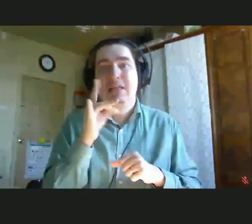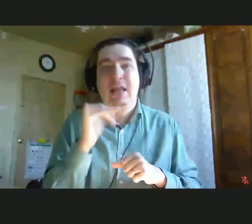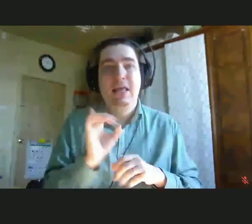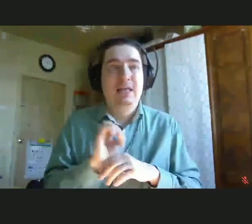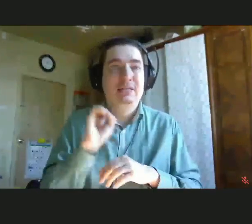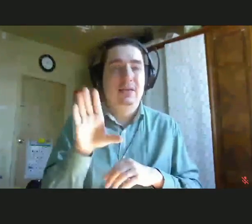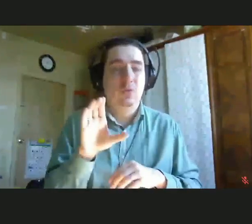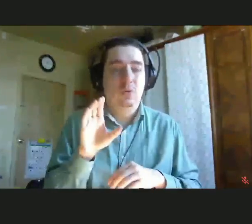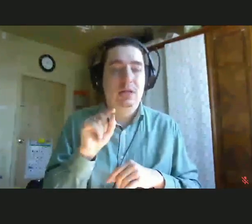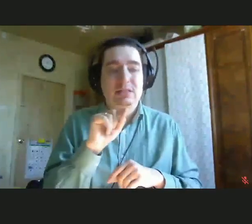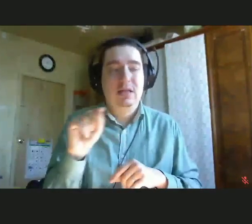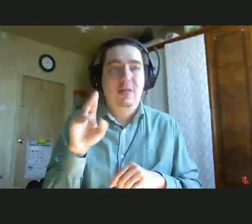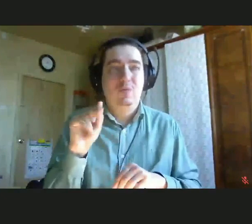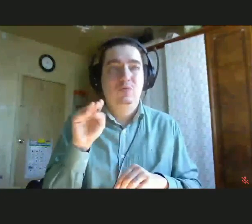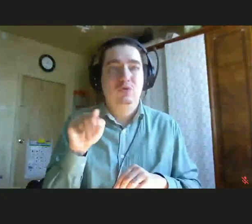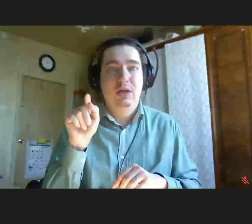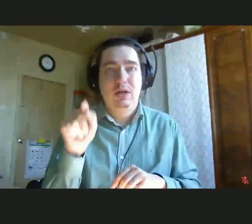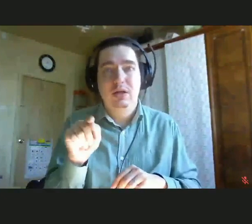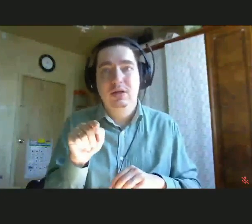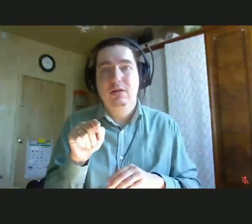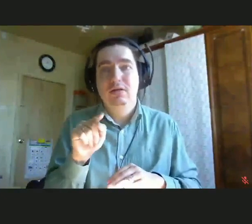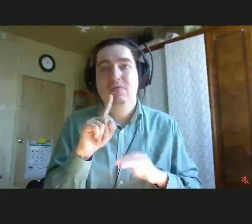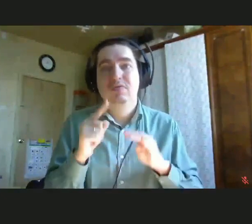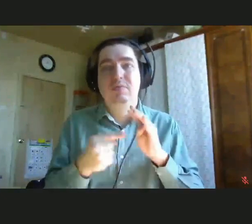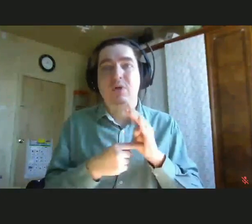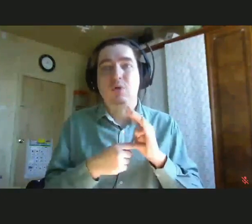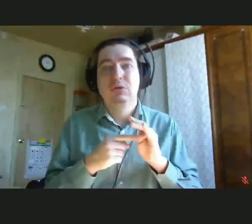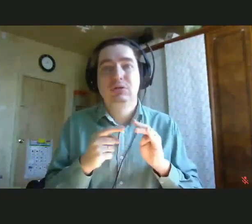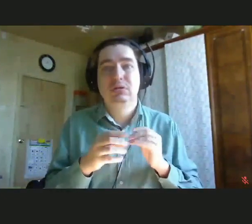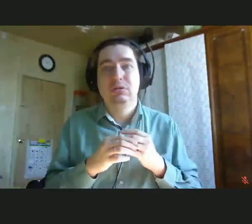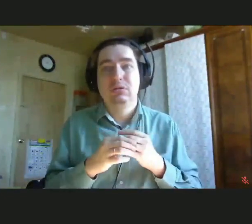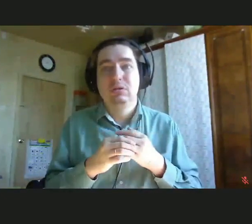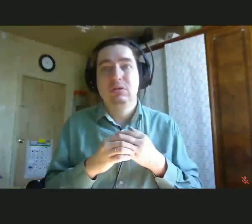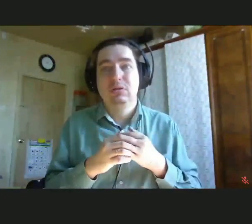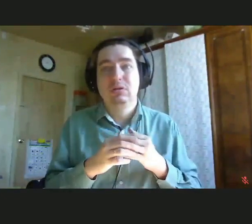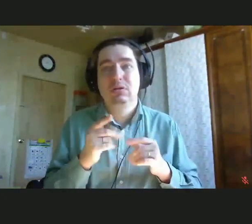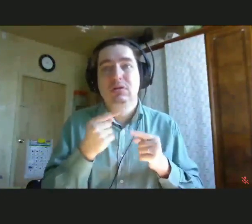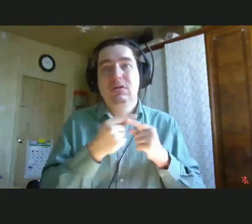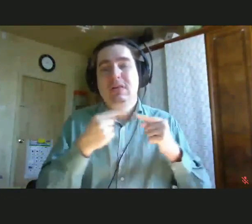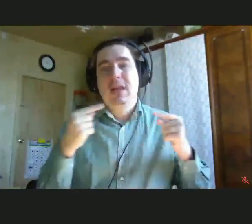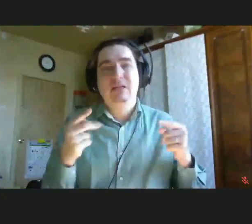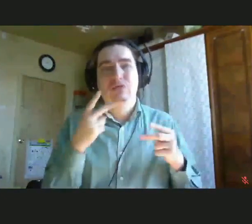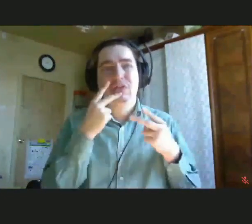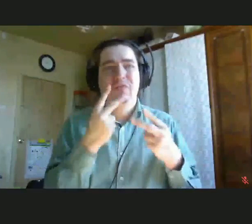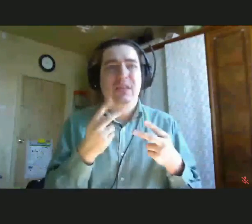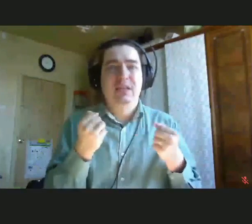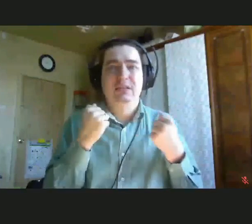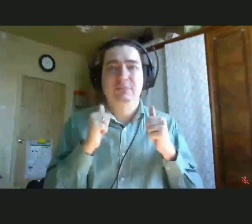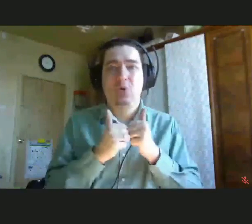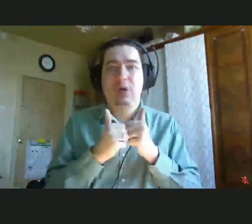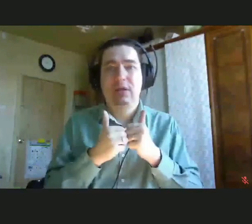в чат на разные виды спорта, которые подходят на вебинар о разных видах спорта, которые подходят для людей с